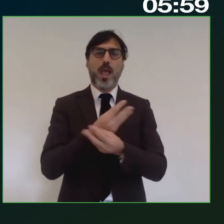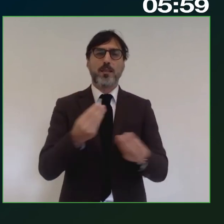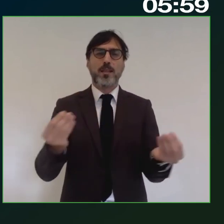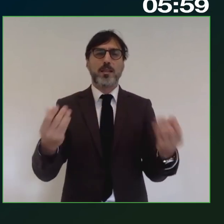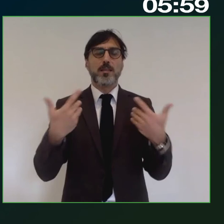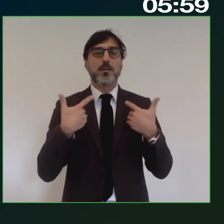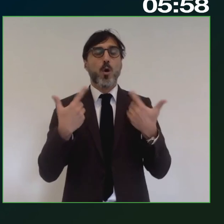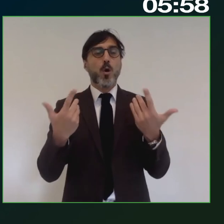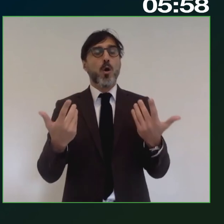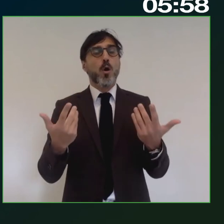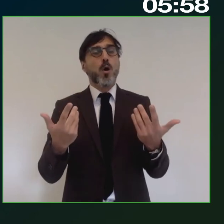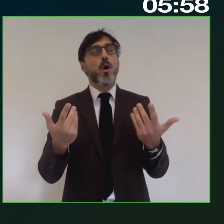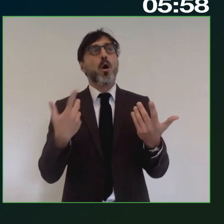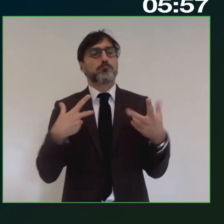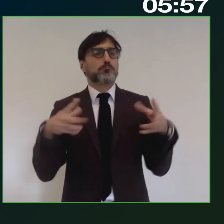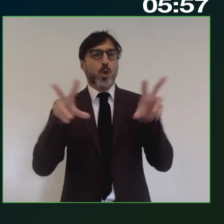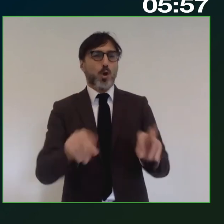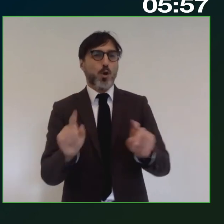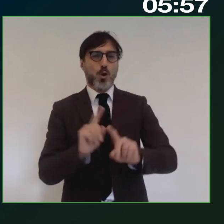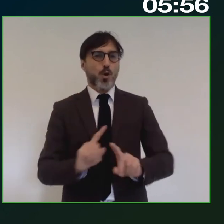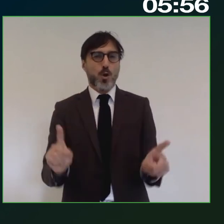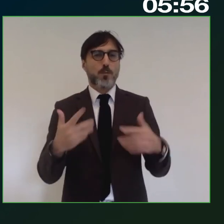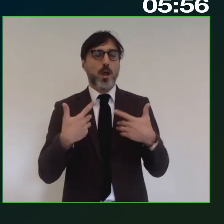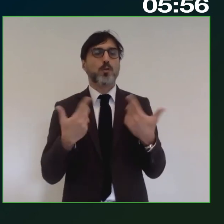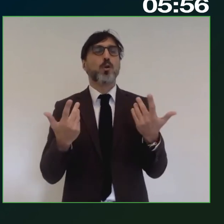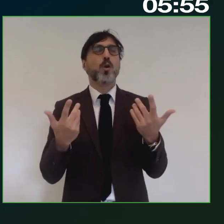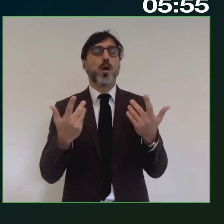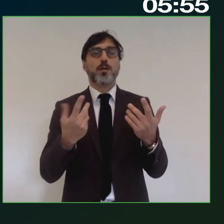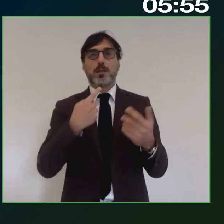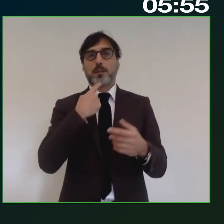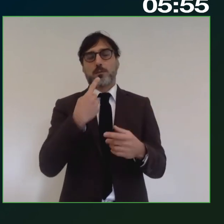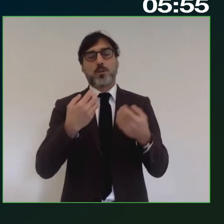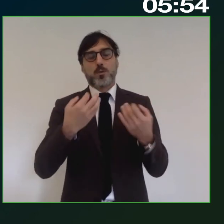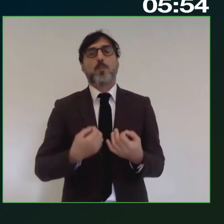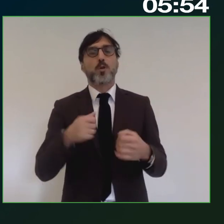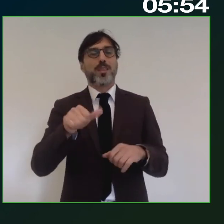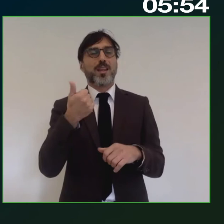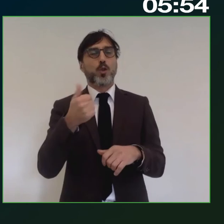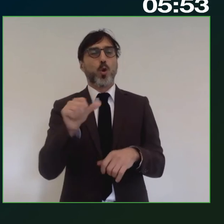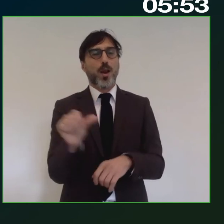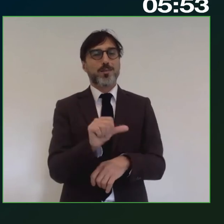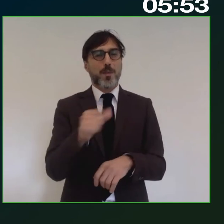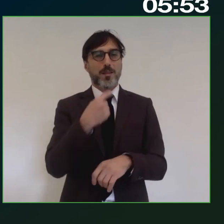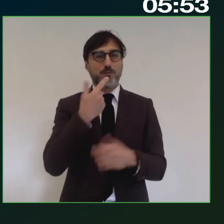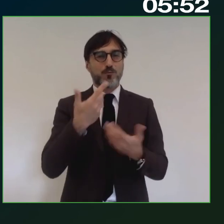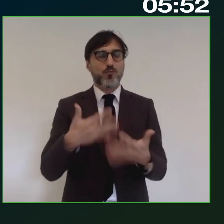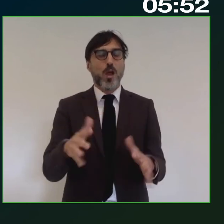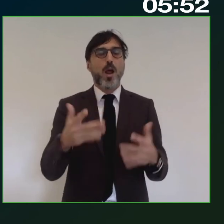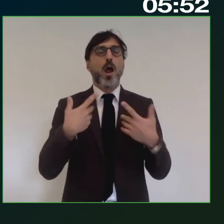su cui non ritornerò certamente dal direttore Sabatini ma ho sentito cose